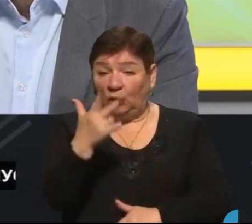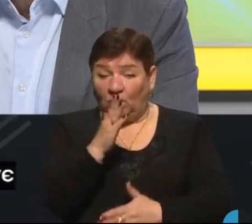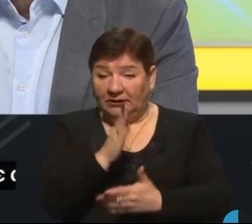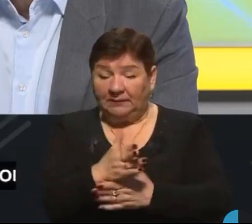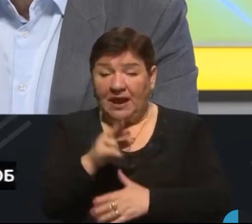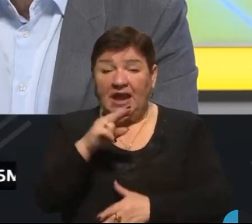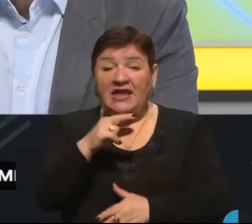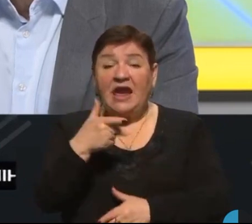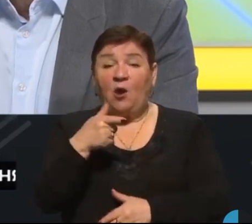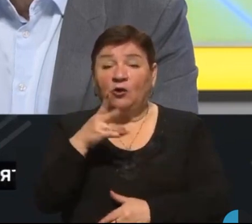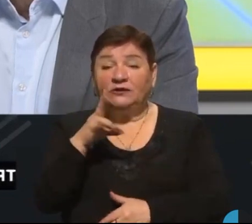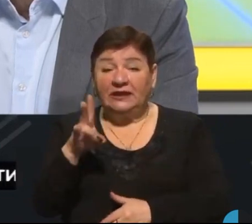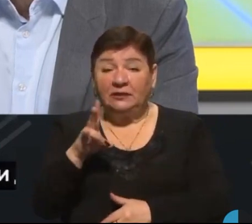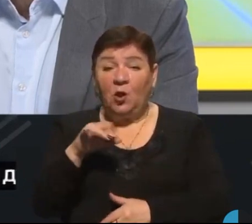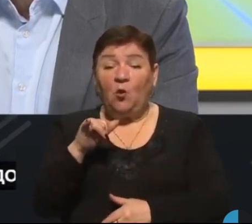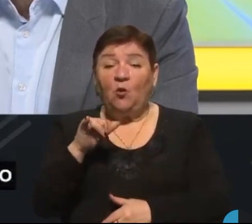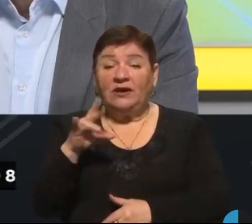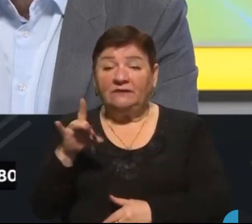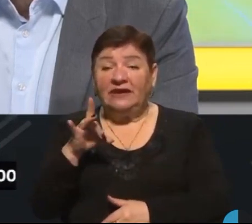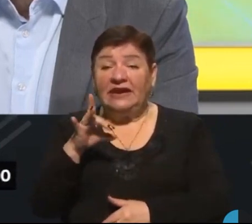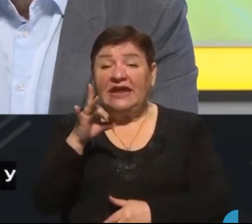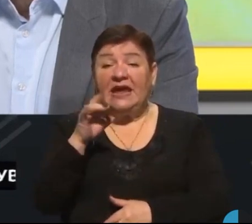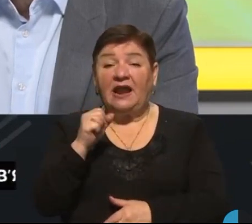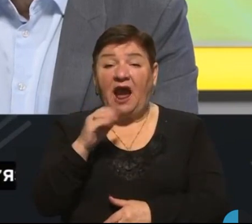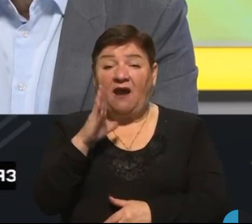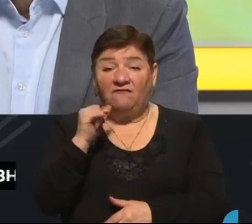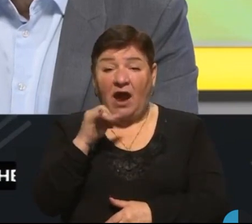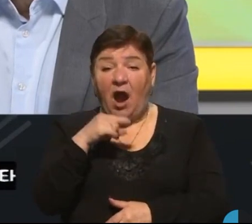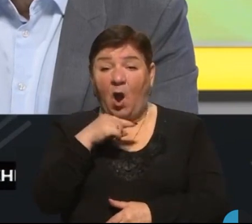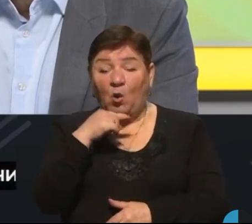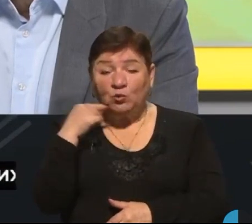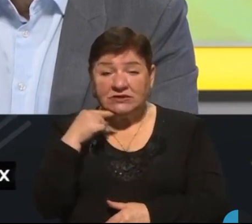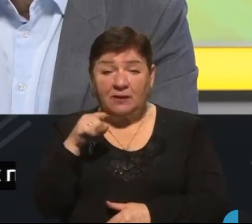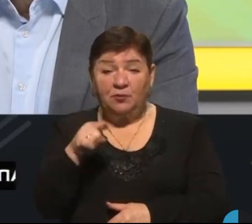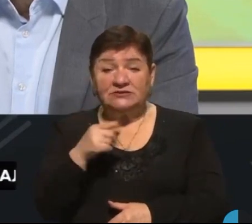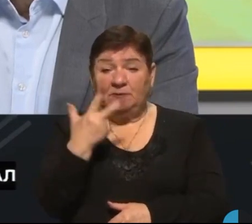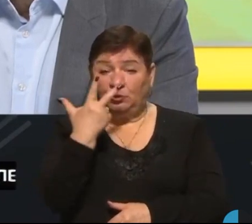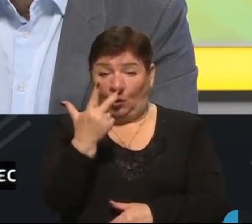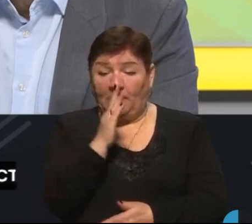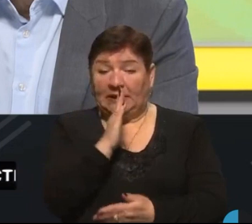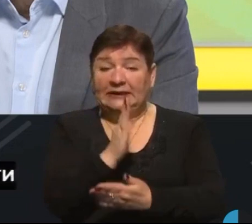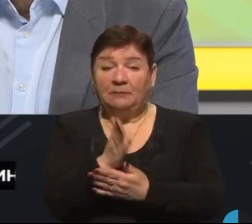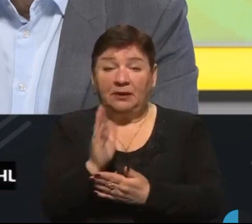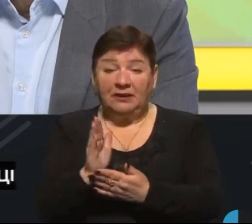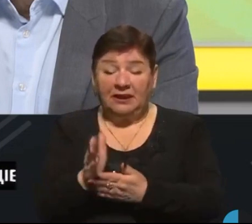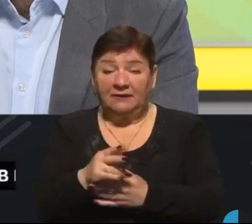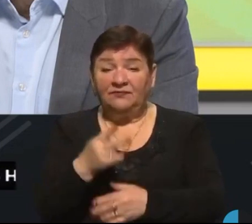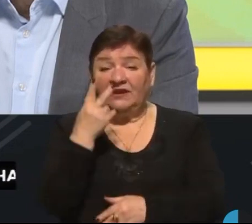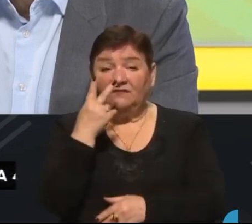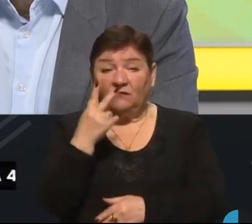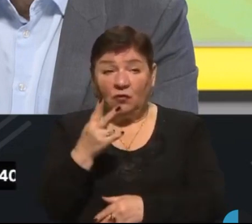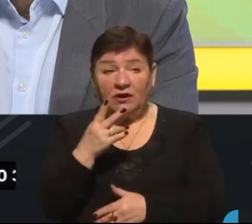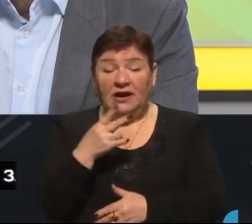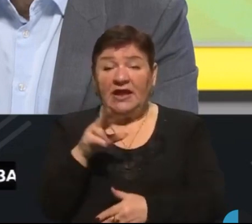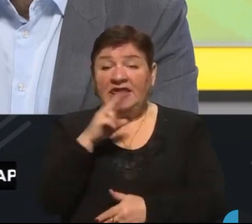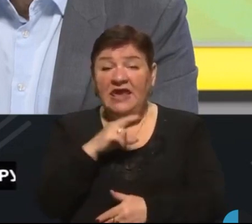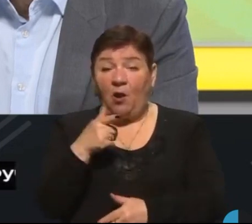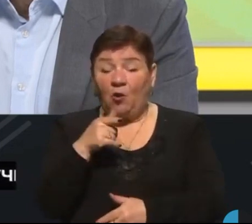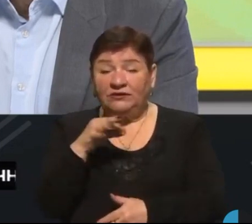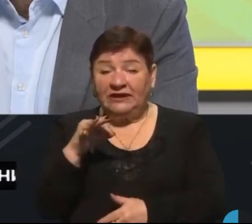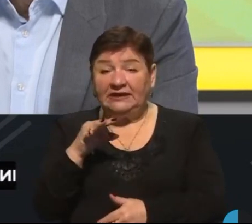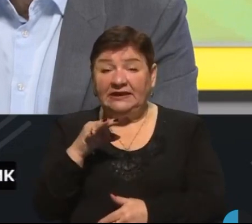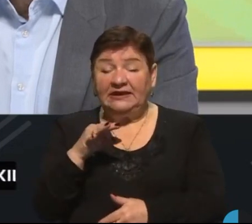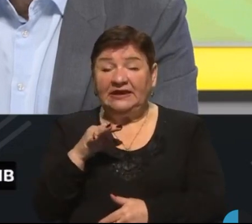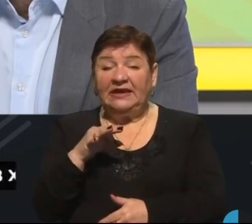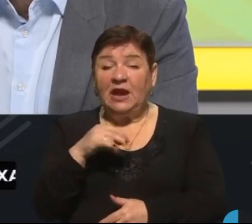Ягодин, Угринів та Раворуська. І по цим трьом напрямкам, на двох з них, це Ягодин і Раворуська,